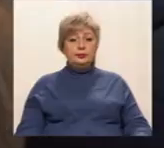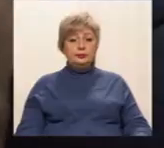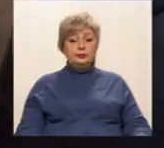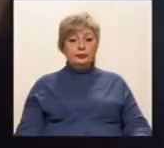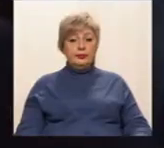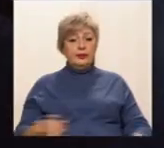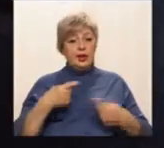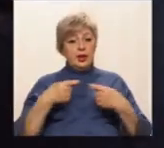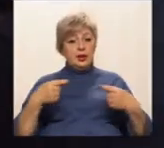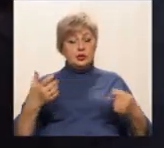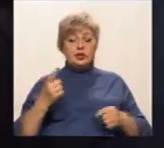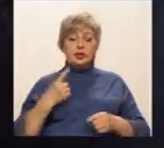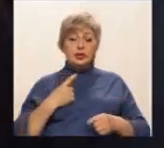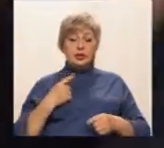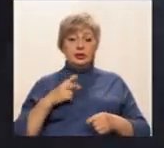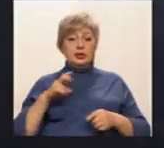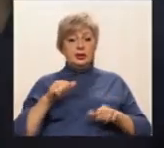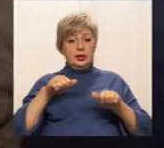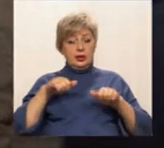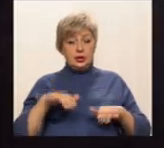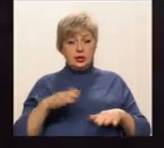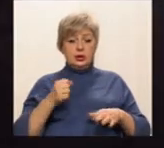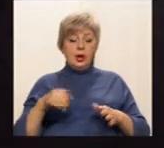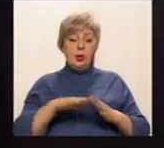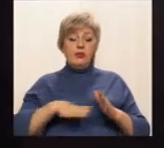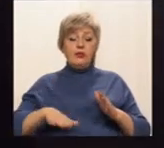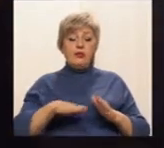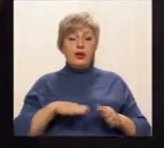Інші очікували на рішення посадовців у фойє.